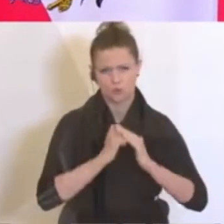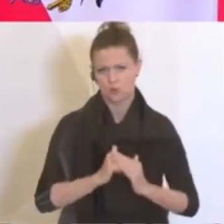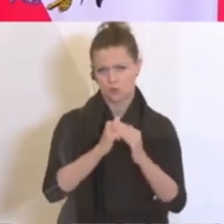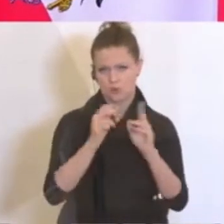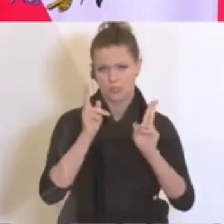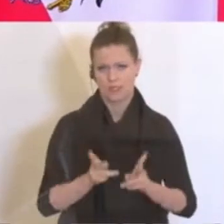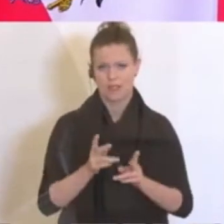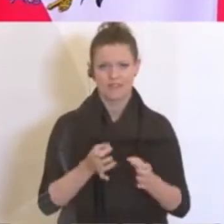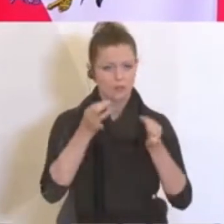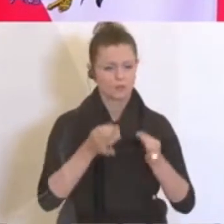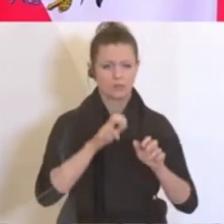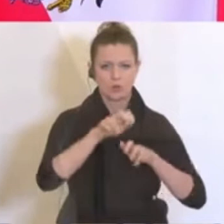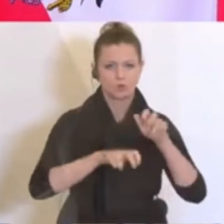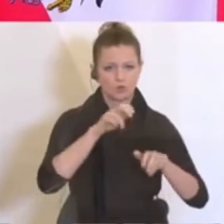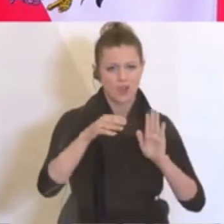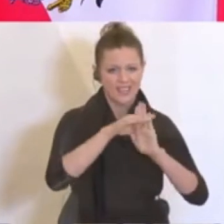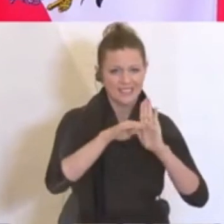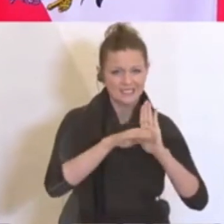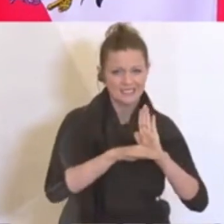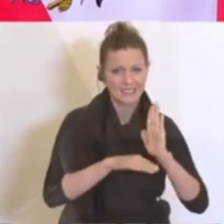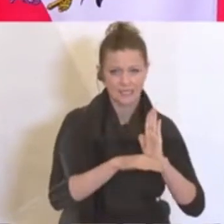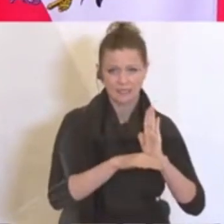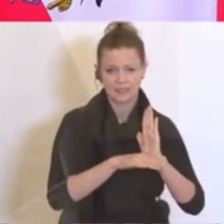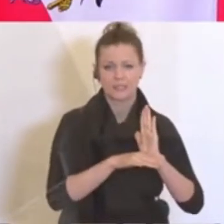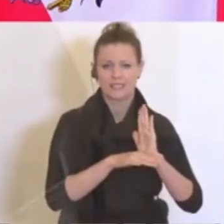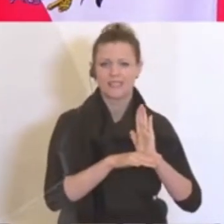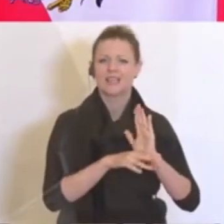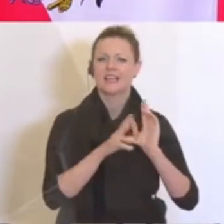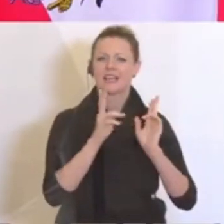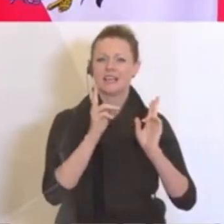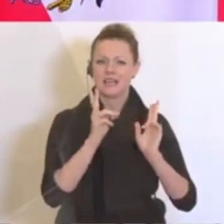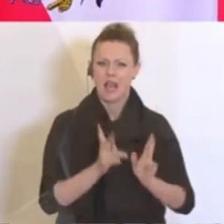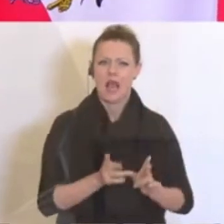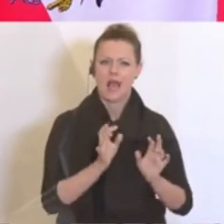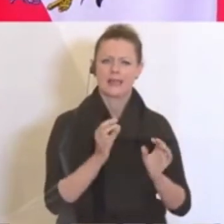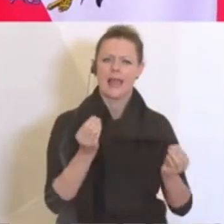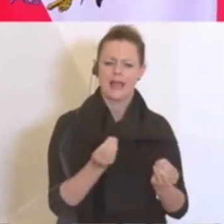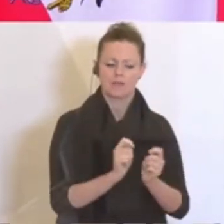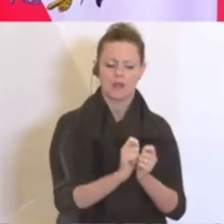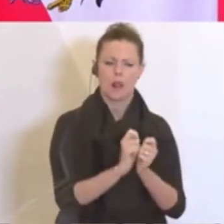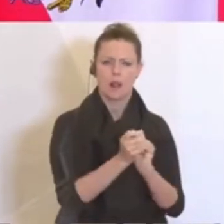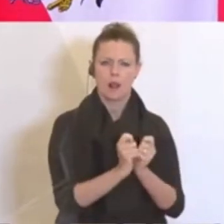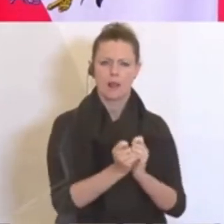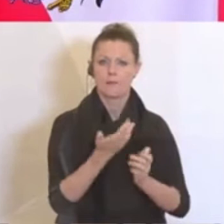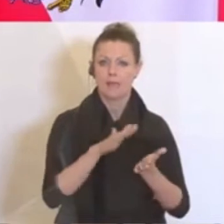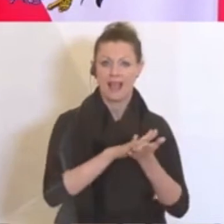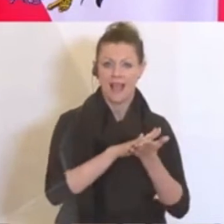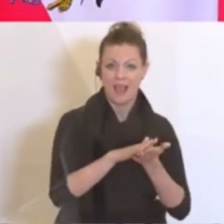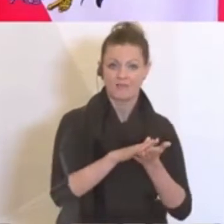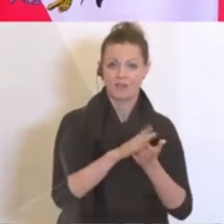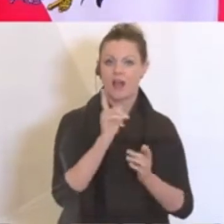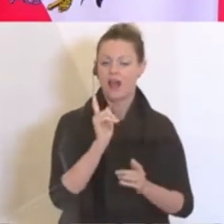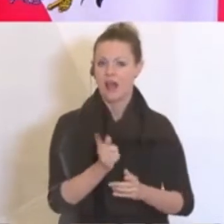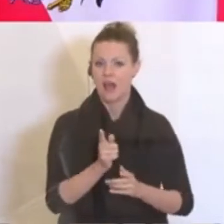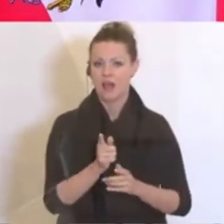bestimmten Steuergesetzen, an bestimmten Steuergesetzen kann man doch relativ gut drehen. Das ist manchmal einfacher, als die